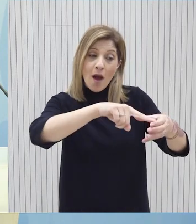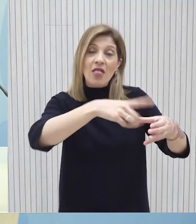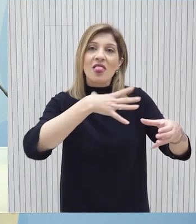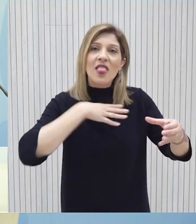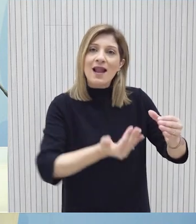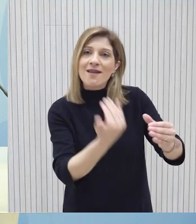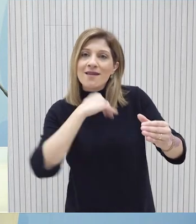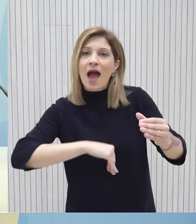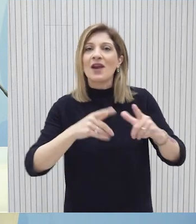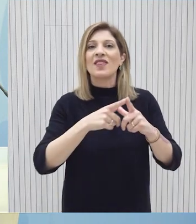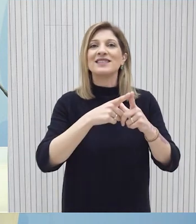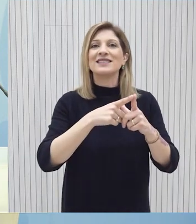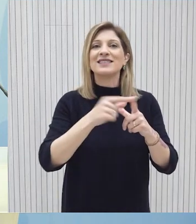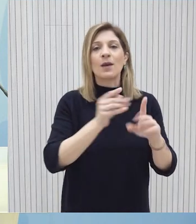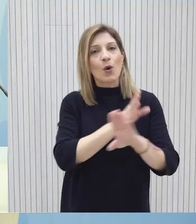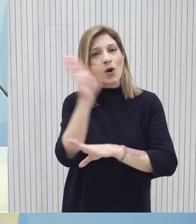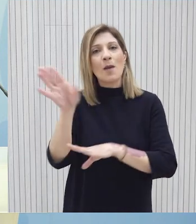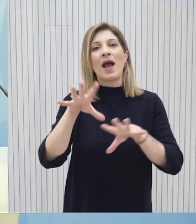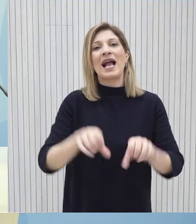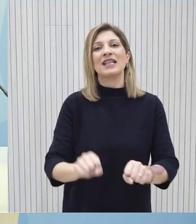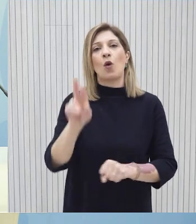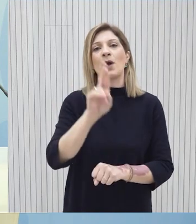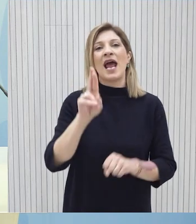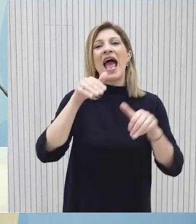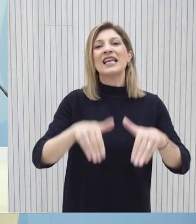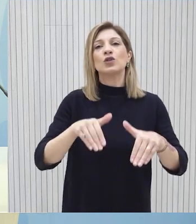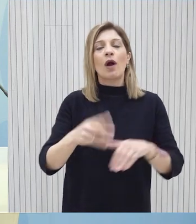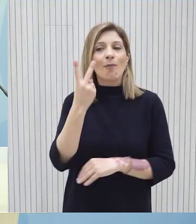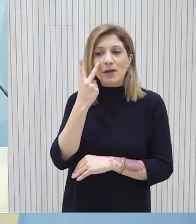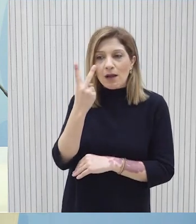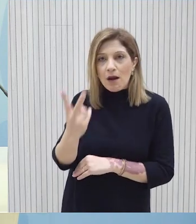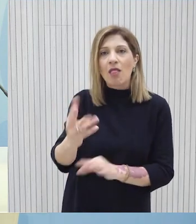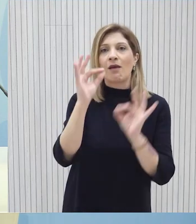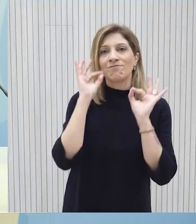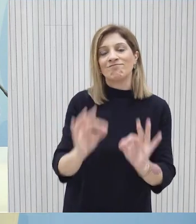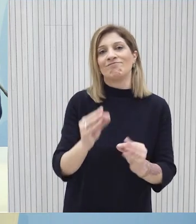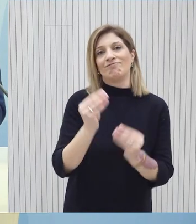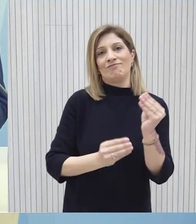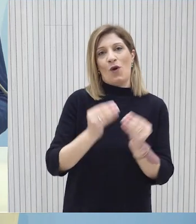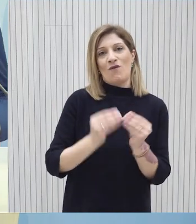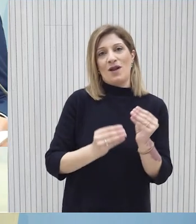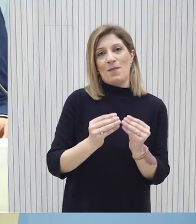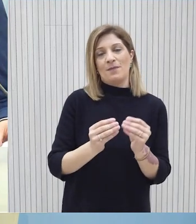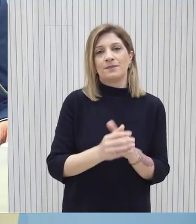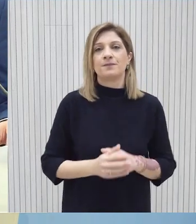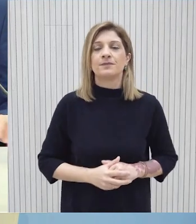μας και να επιδιώξει να μεταβεί στο κατεχόμενο ριζοκάρπασο για να διαπιστώσουν η διησόμαση την κατάσταση